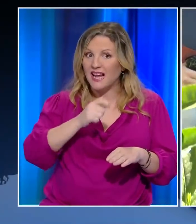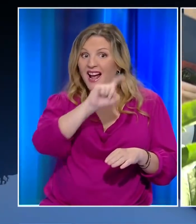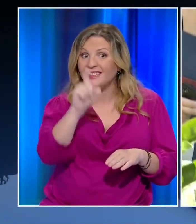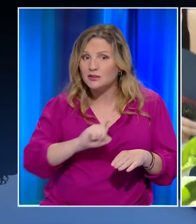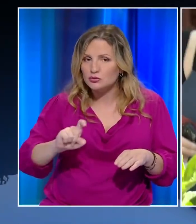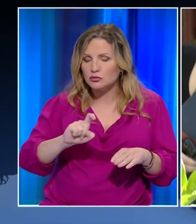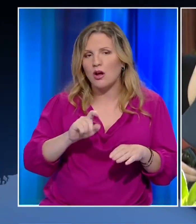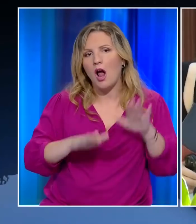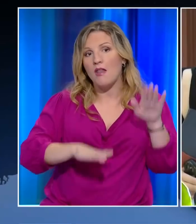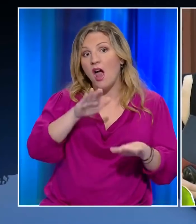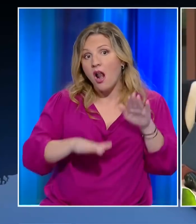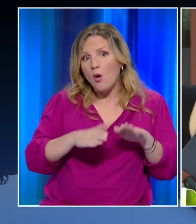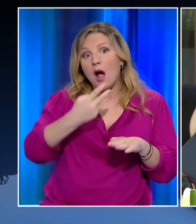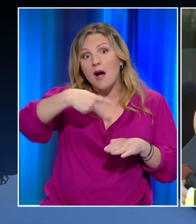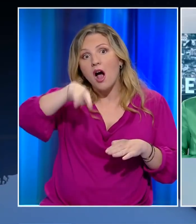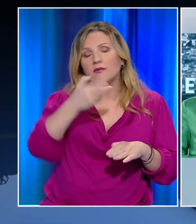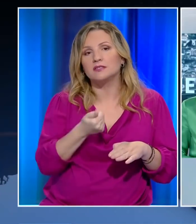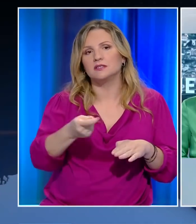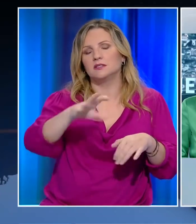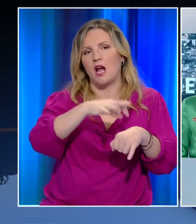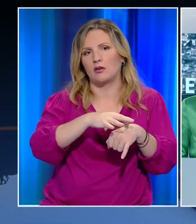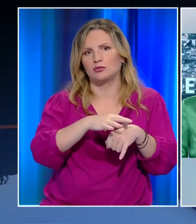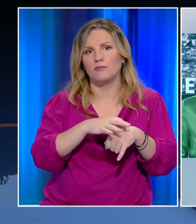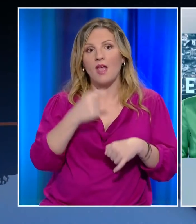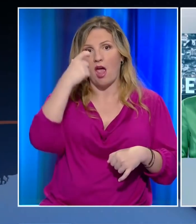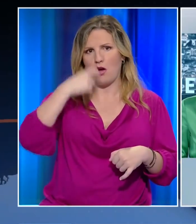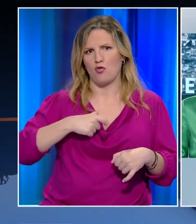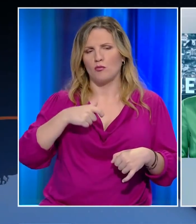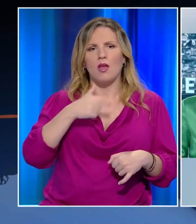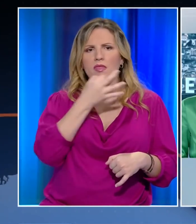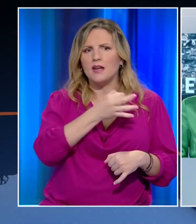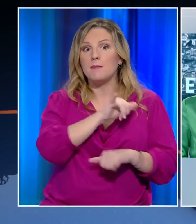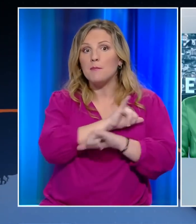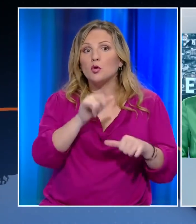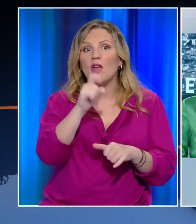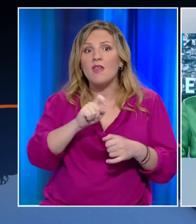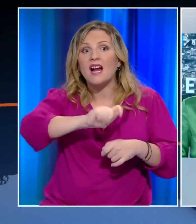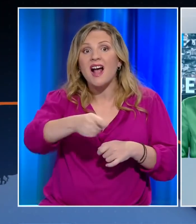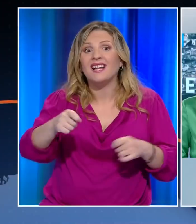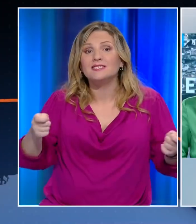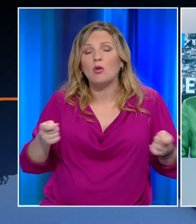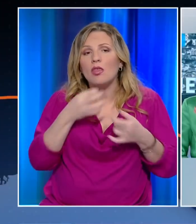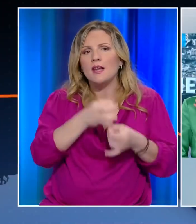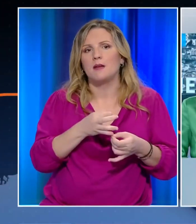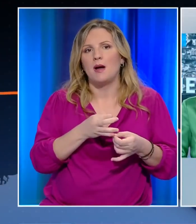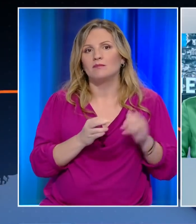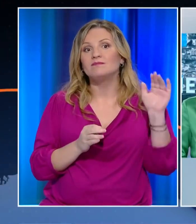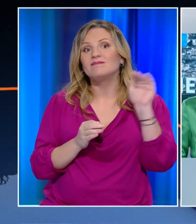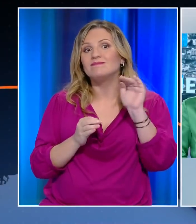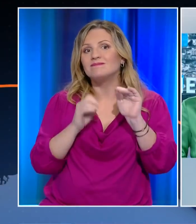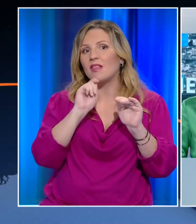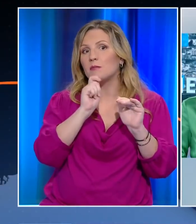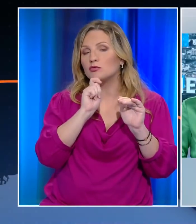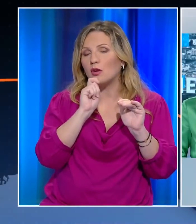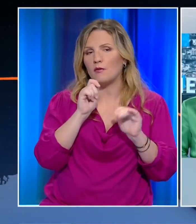περίπτωση που όπως είπε πολλαπλωσιαστούν τα κρούσματα. Ουδέποτε είπα ότι θα κλείνει η εστίαση στις 10. Δεν υπάρχει τέτοιο πράγμα στο τραπέζι δηλαδή, λέτε ούτε κατά